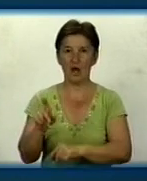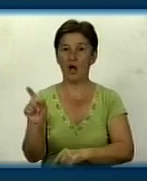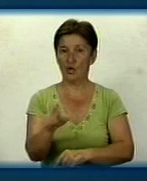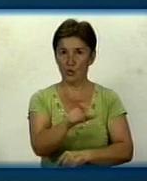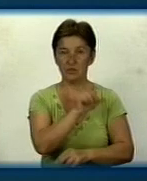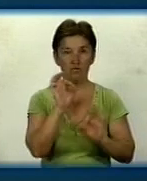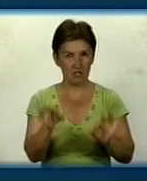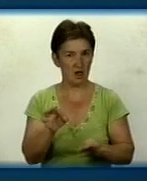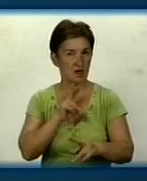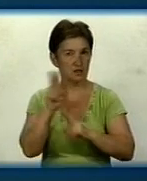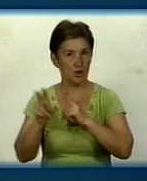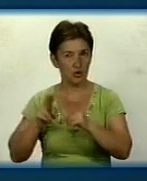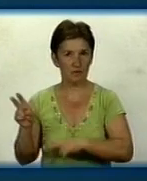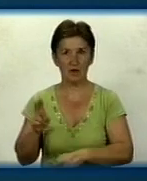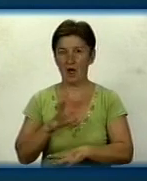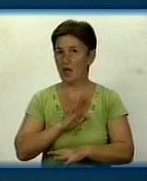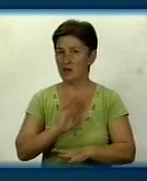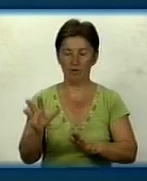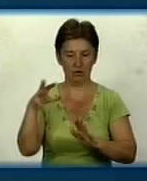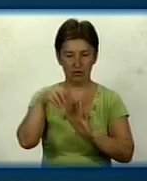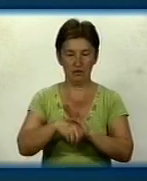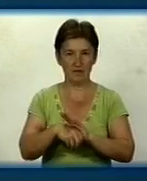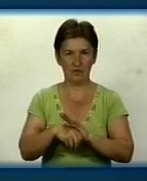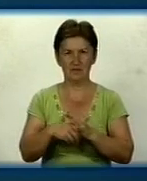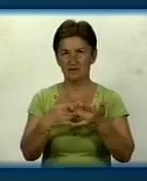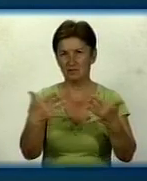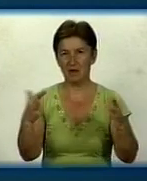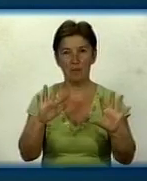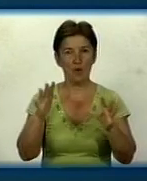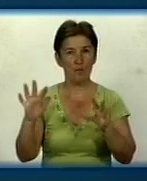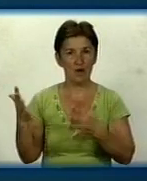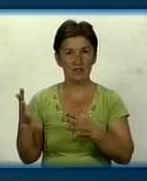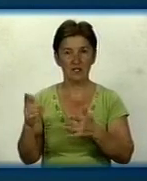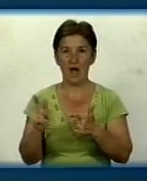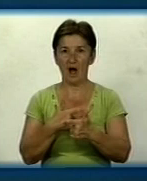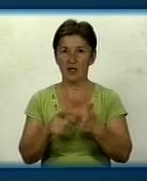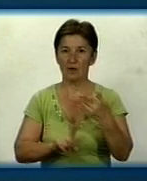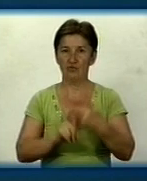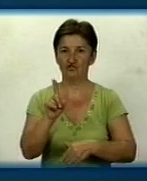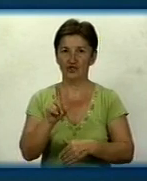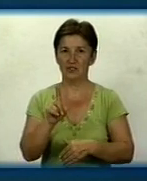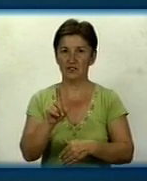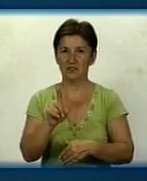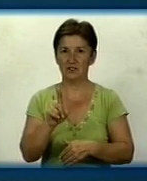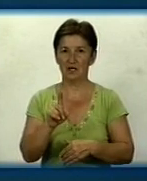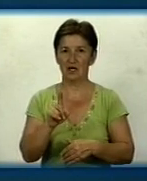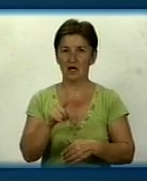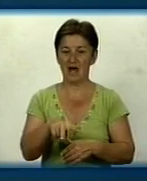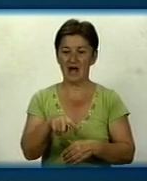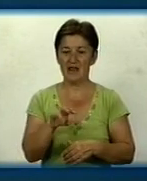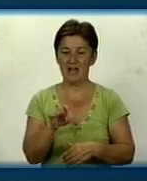скаржилися, адже не були враховані деякі моменти. А вже починаючи з рахунків за липень, ми вже